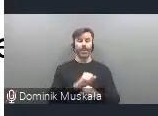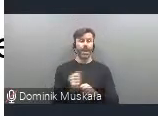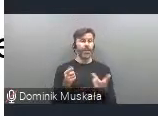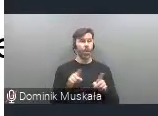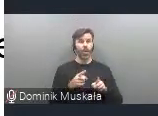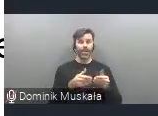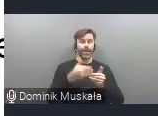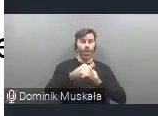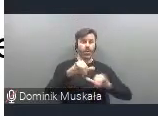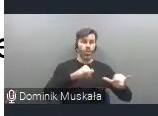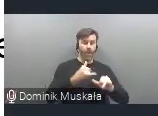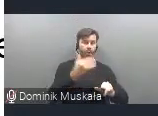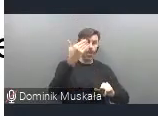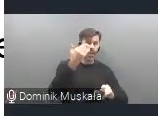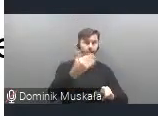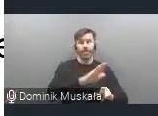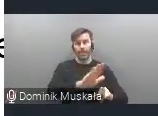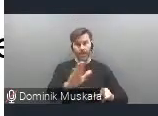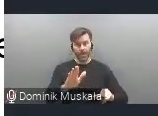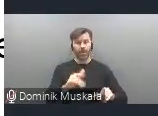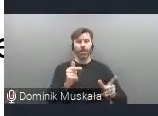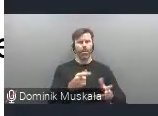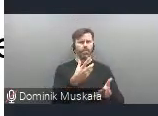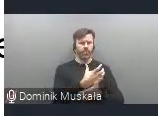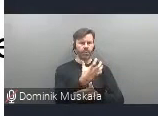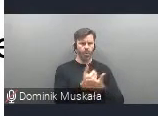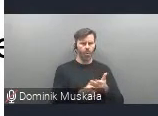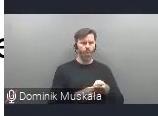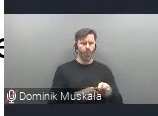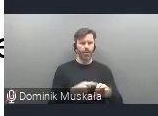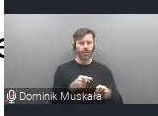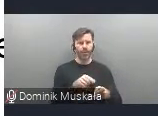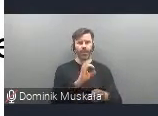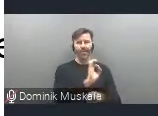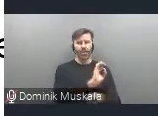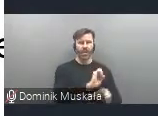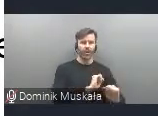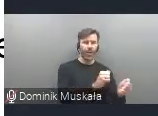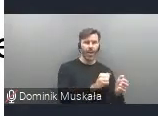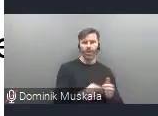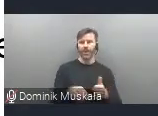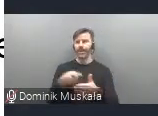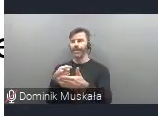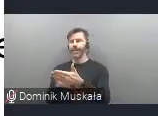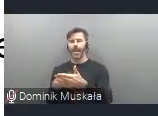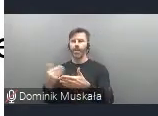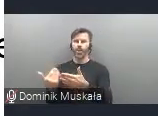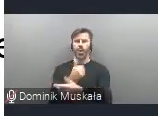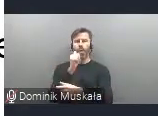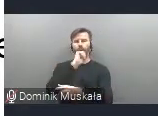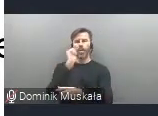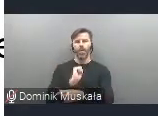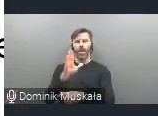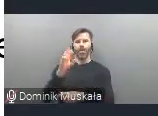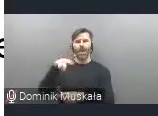organizacje społeczne, których działalność się pokrywa, z celami Nowego Europejskiego Bałchozu,